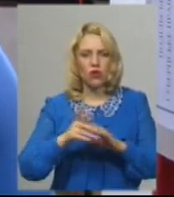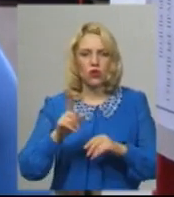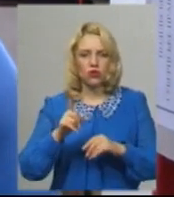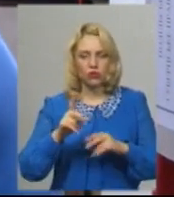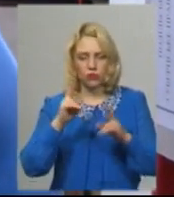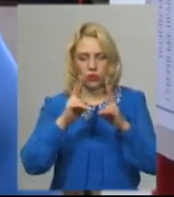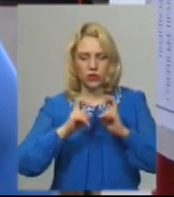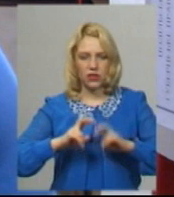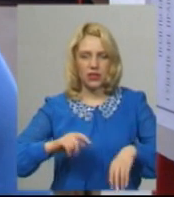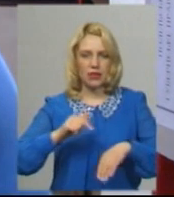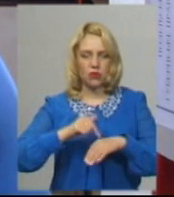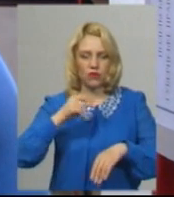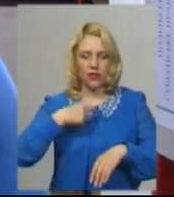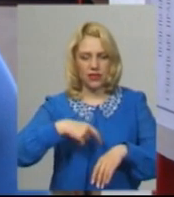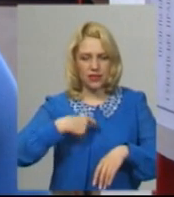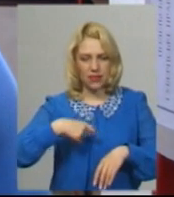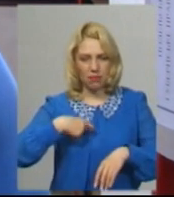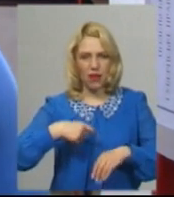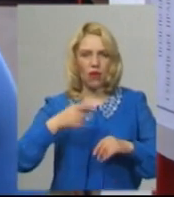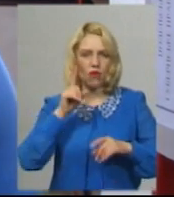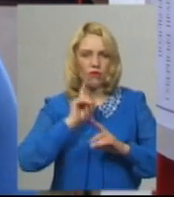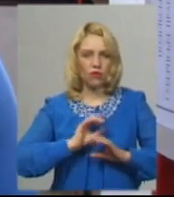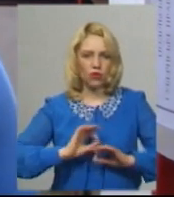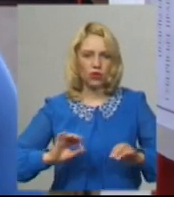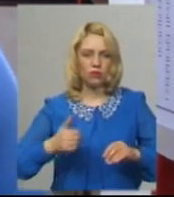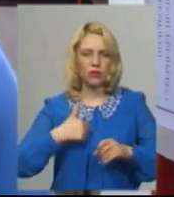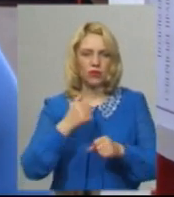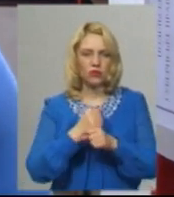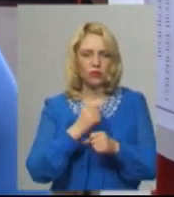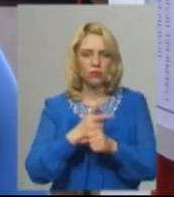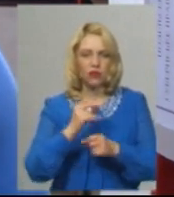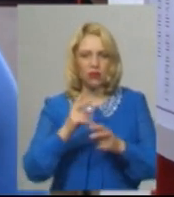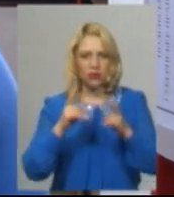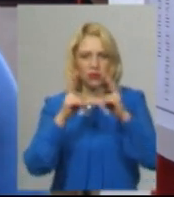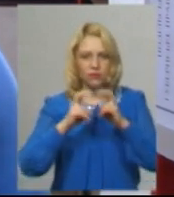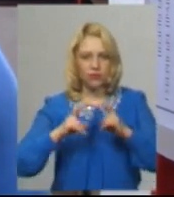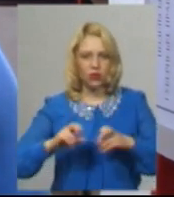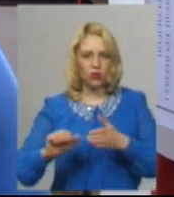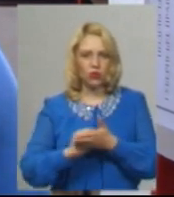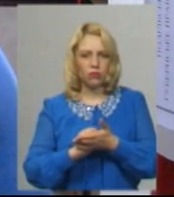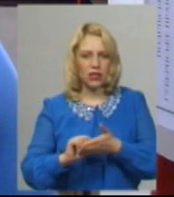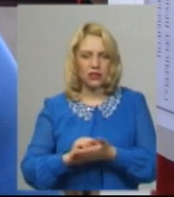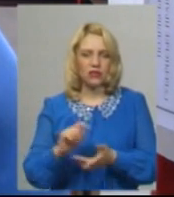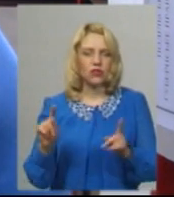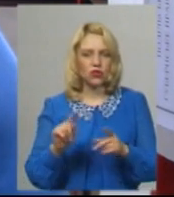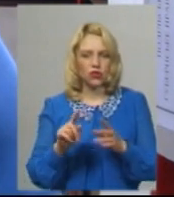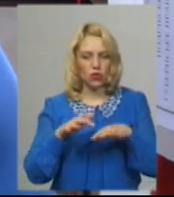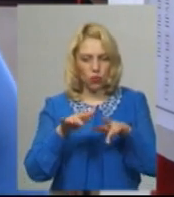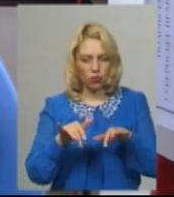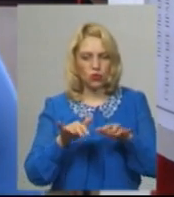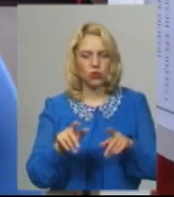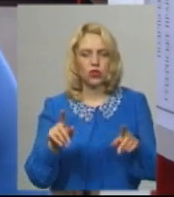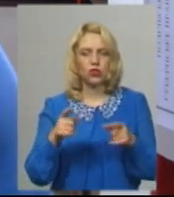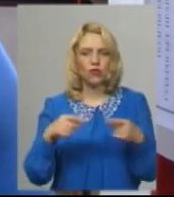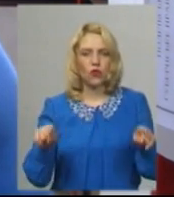комфортними. Ми працюємо над оцифруванням документів, над тим, щоб створити такі умови, коли документи